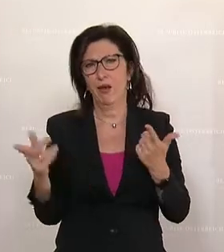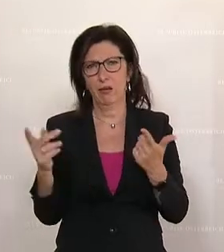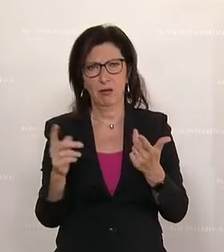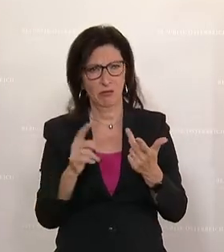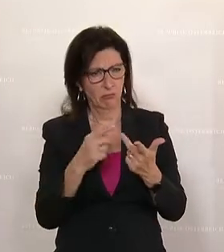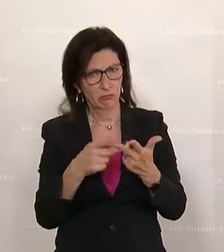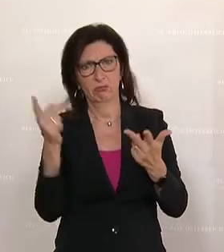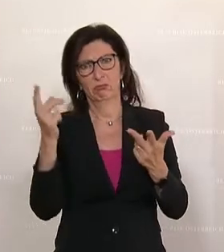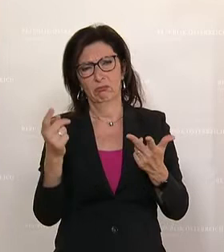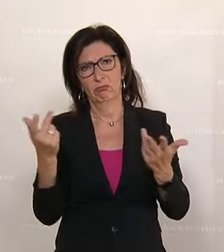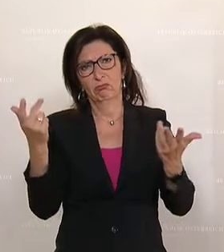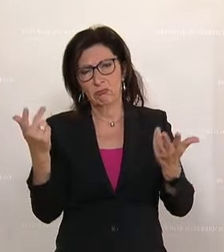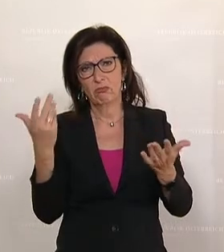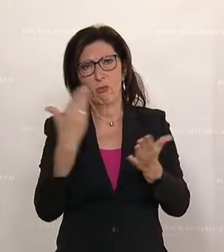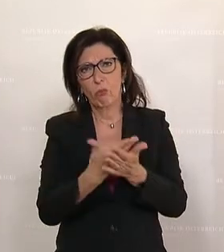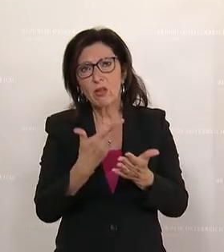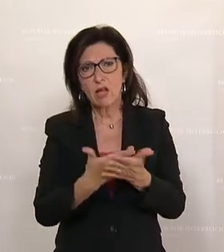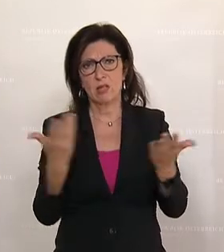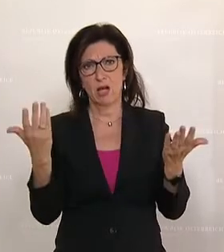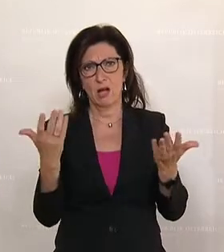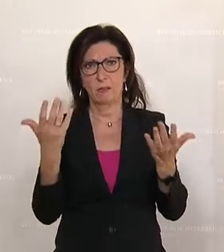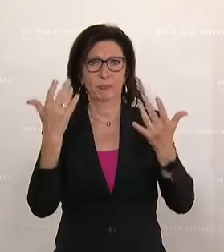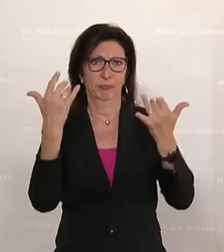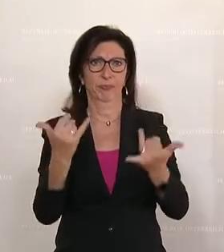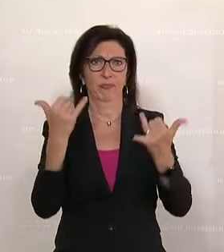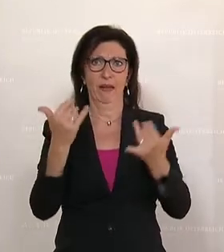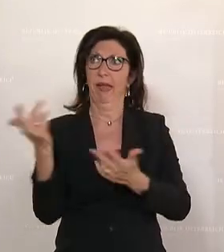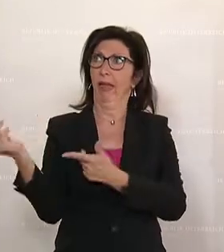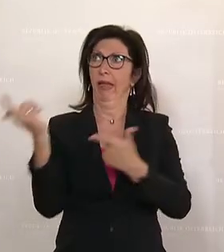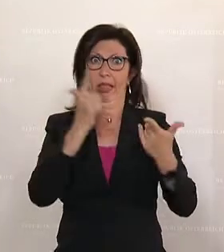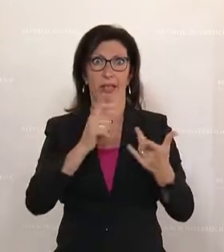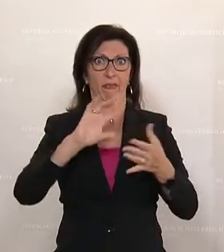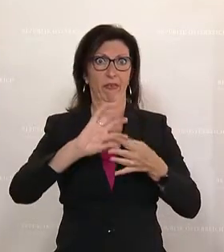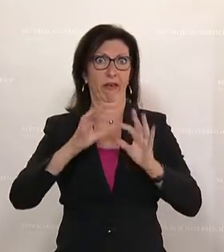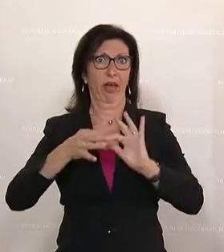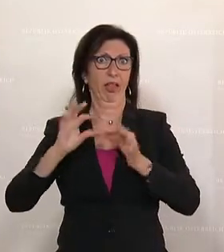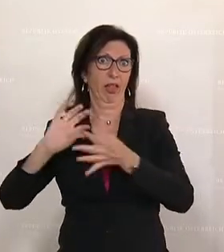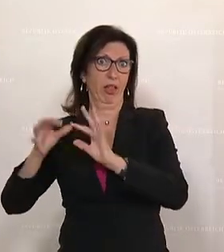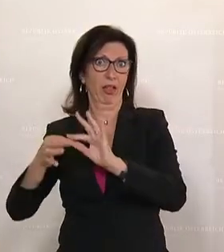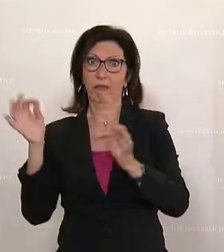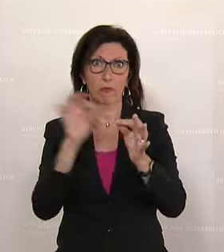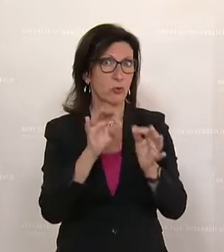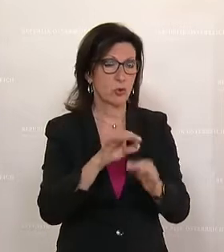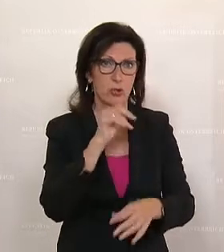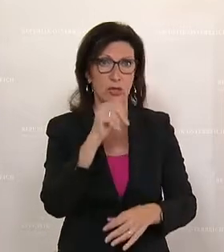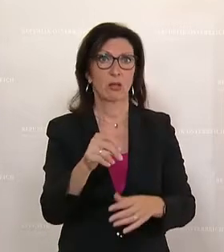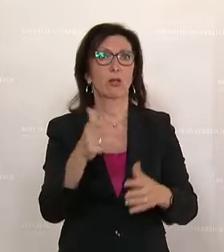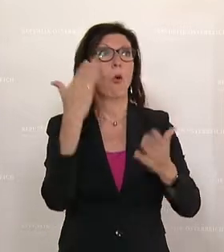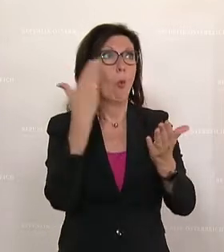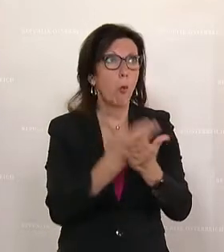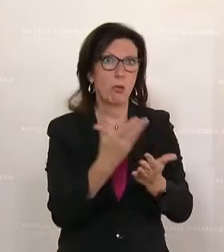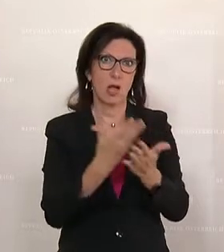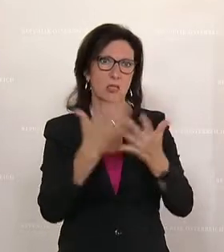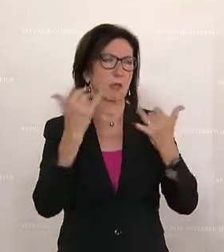und daraus resultierend diese Schwächeln der Lieferketten, die dazu führen, dass wir eine massive Teuerung erleben.